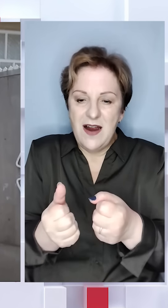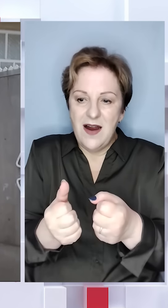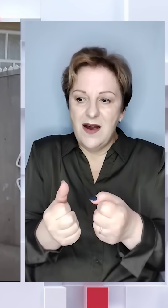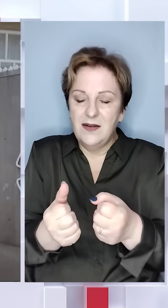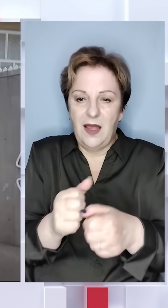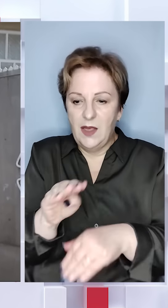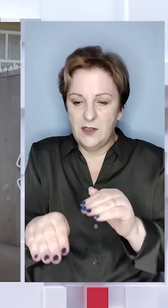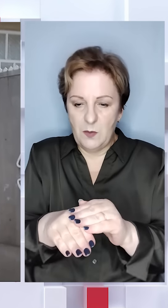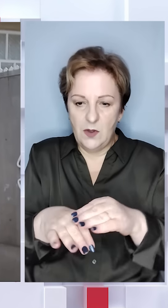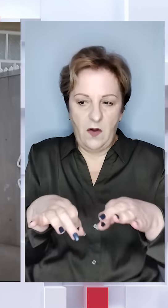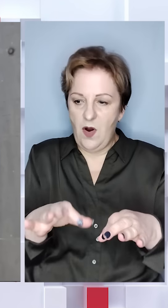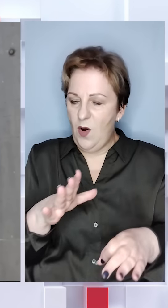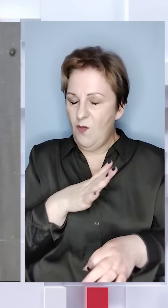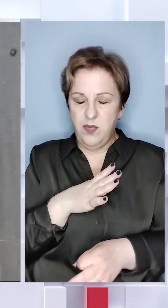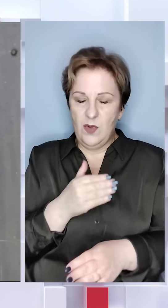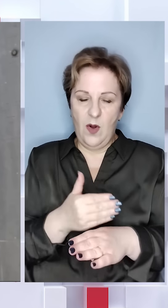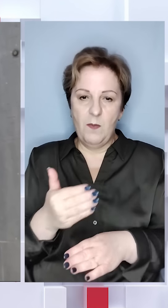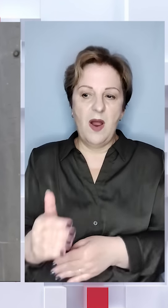-під авто, але було вже пізно.